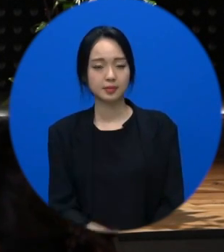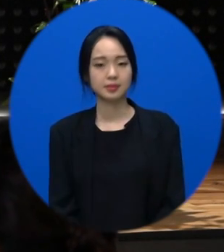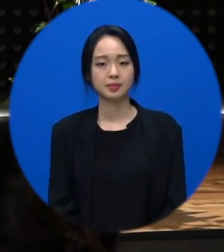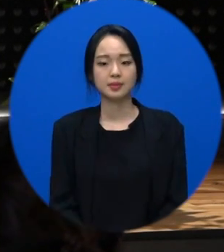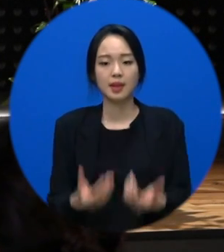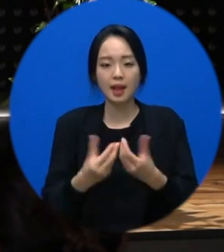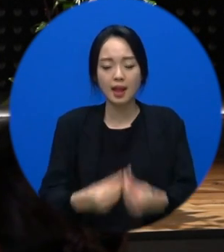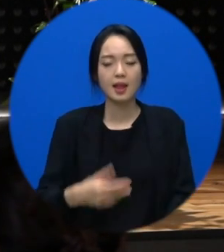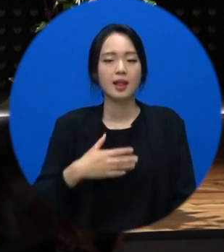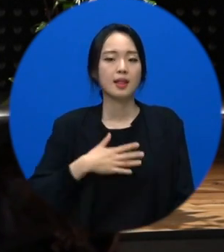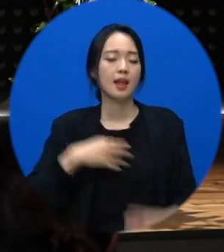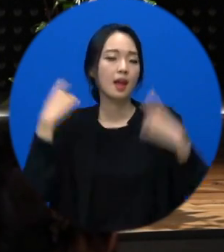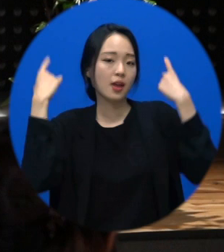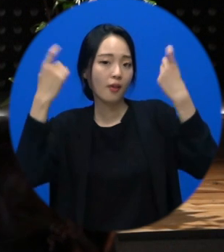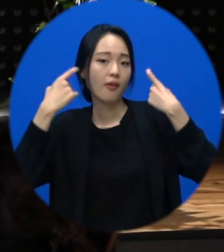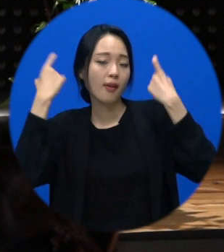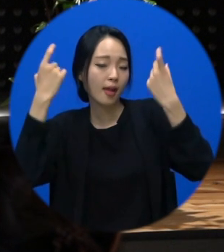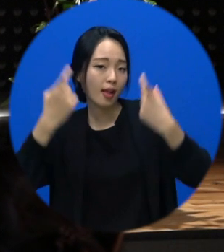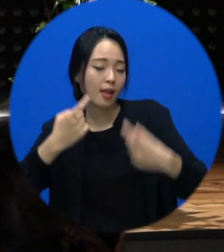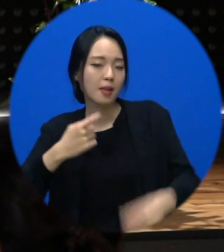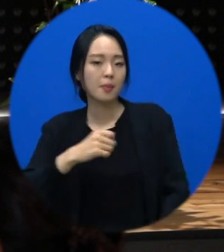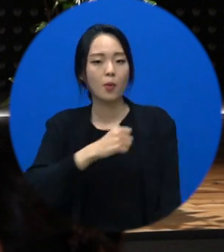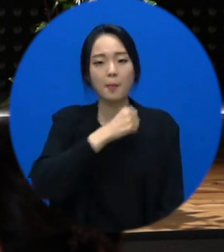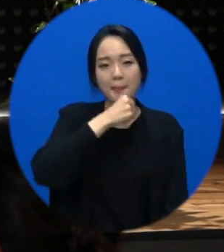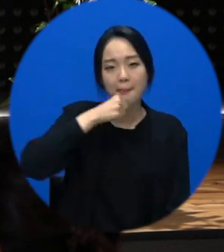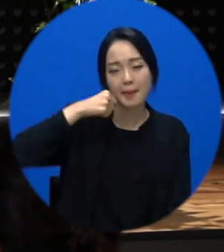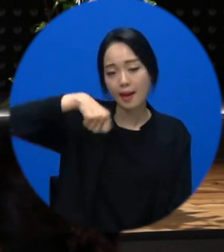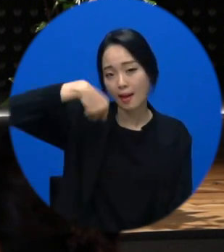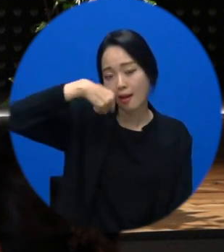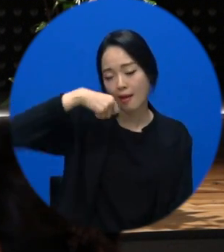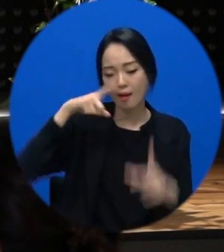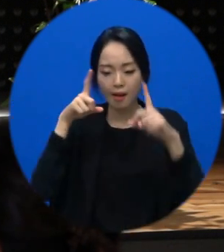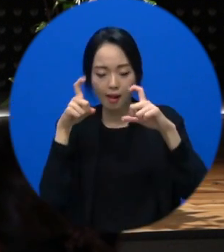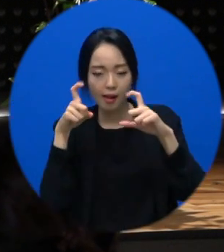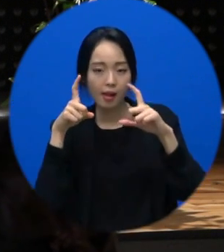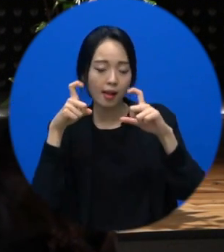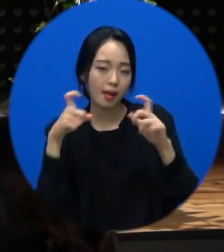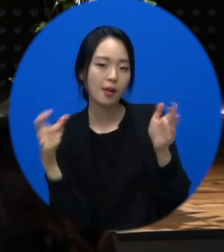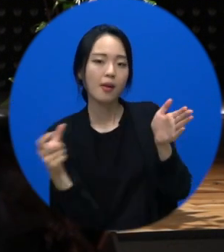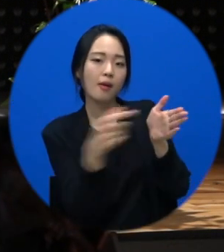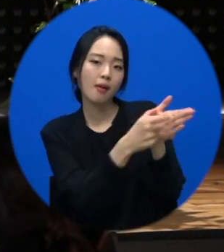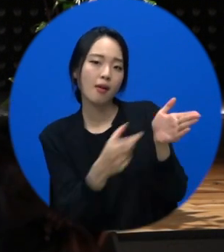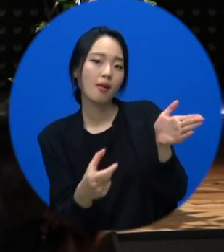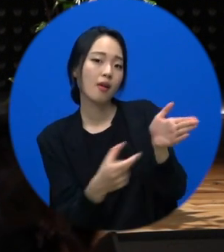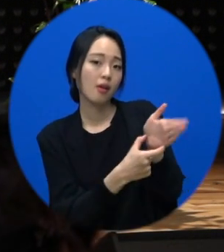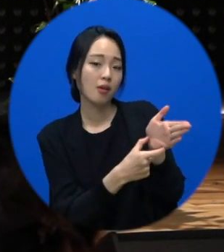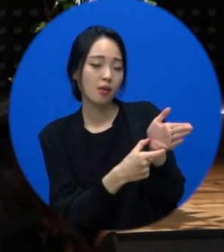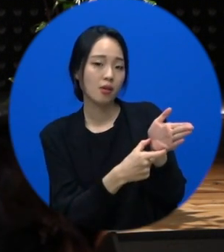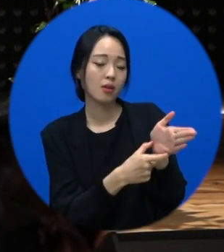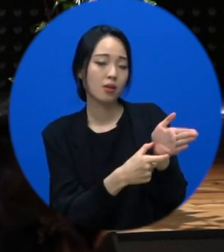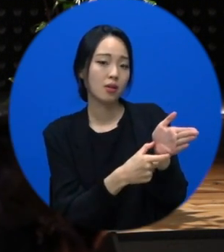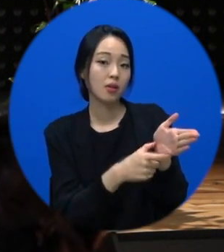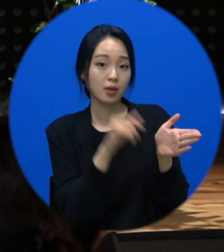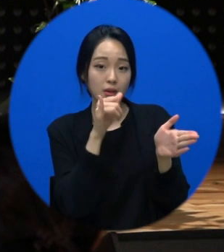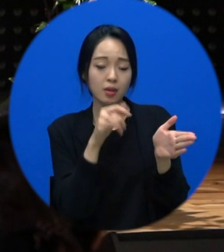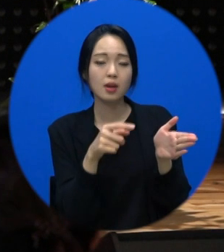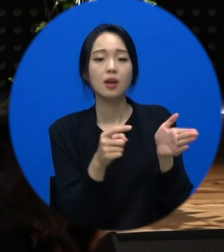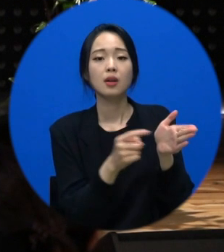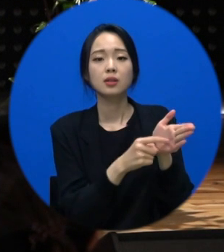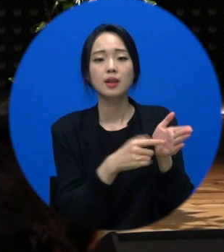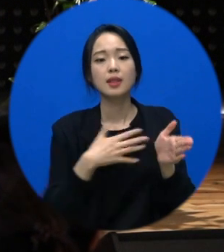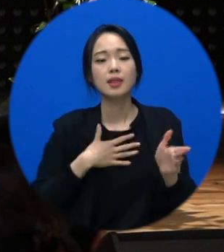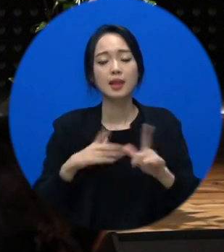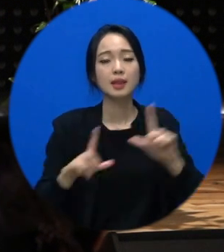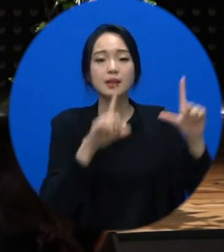맛있는 거 먹었어 사진 찍어서 올리고 그러잖아요. 우리 그거 내 생활 알려주려고 라고 얘기하지만